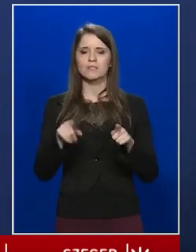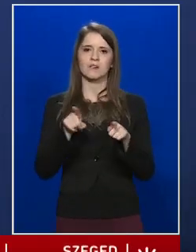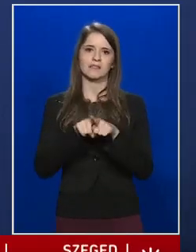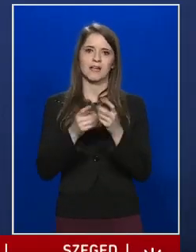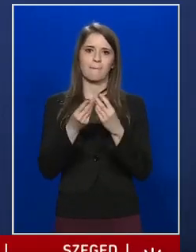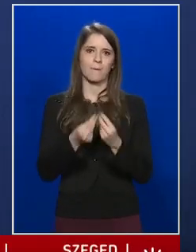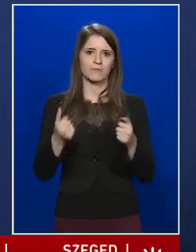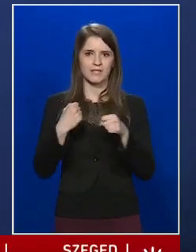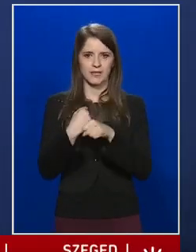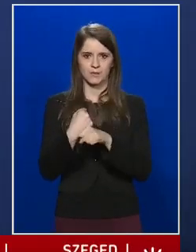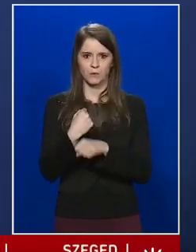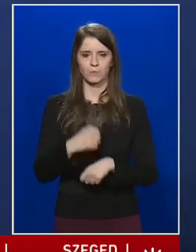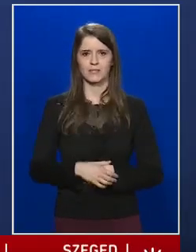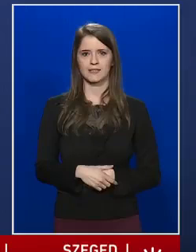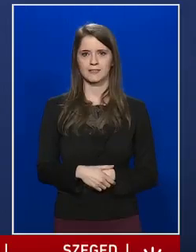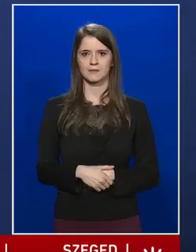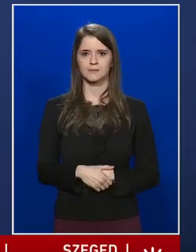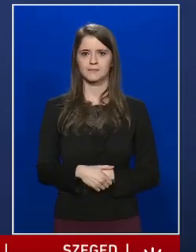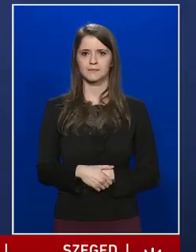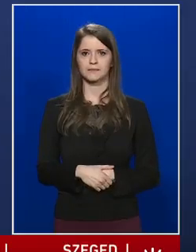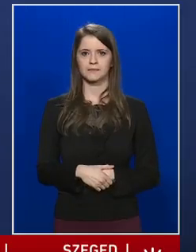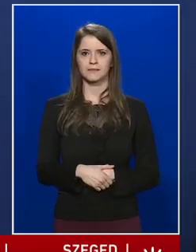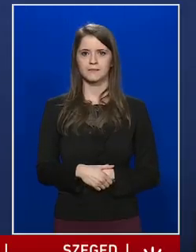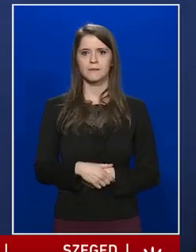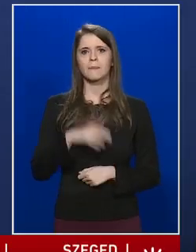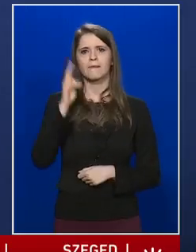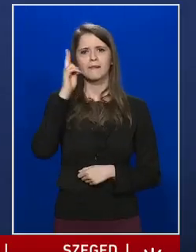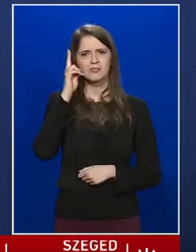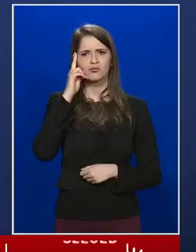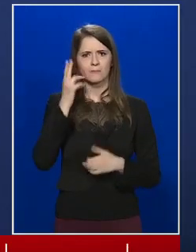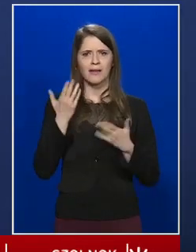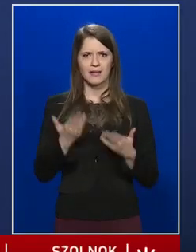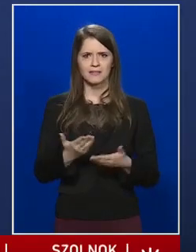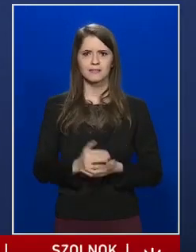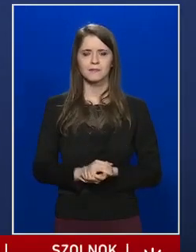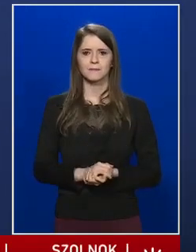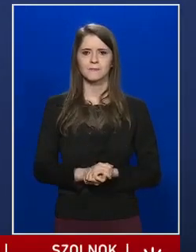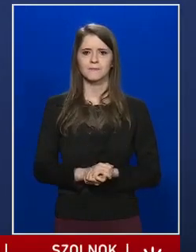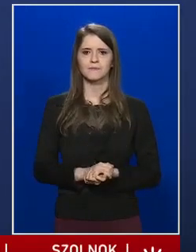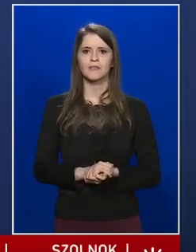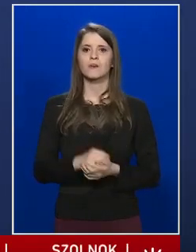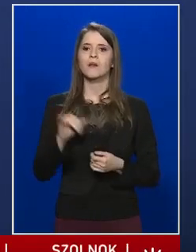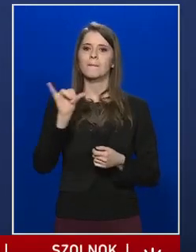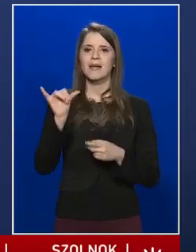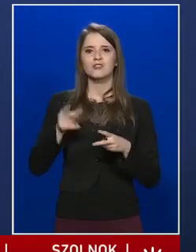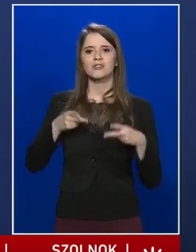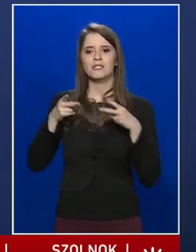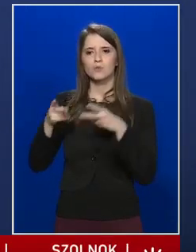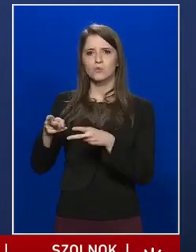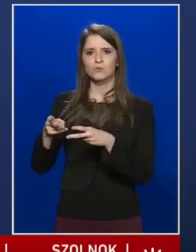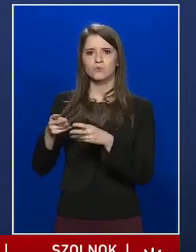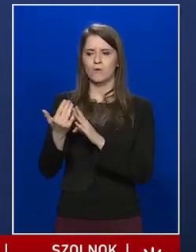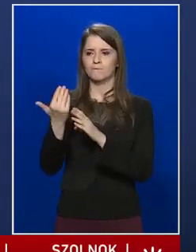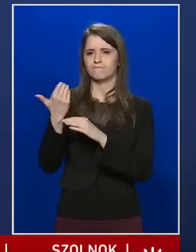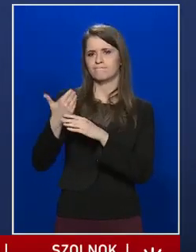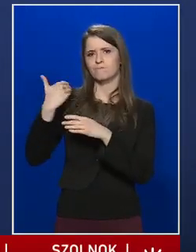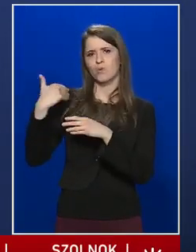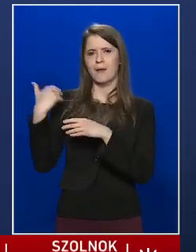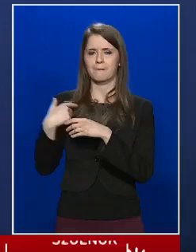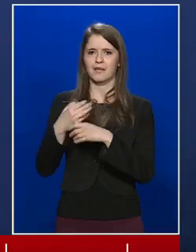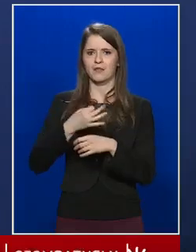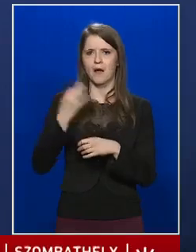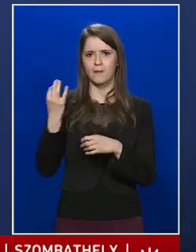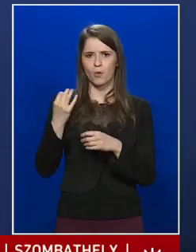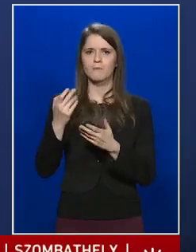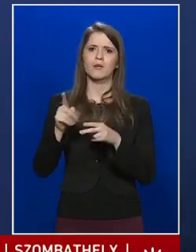dolgoznak. Ismert az, hogy a Pesti útról az elmúlt napokban többször